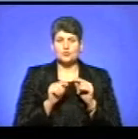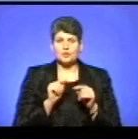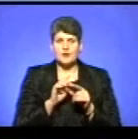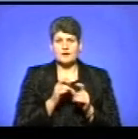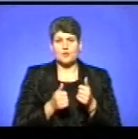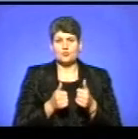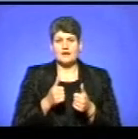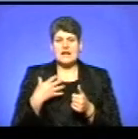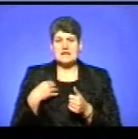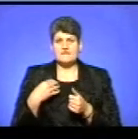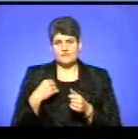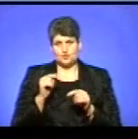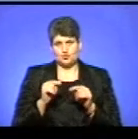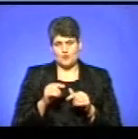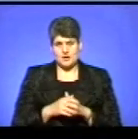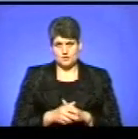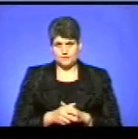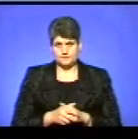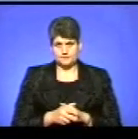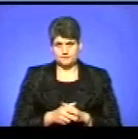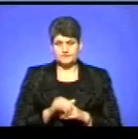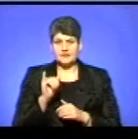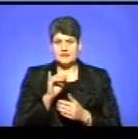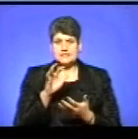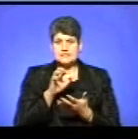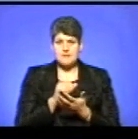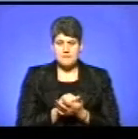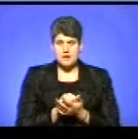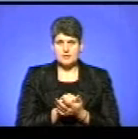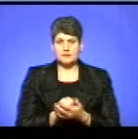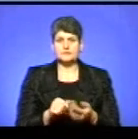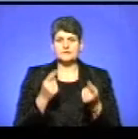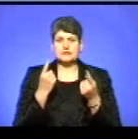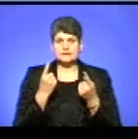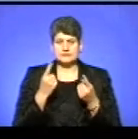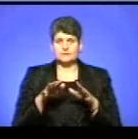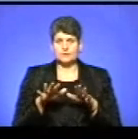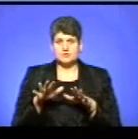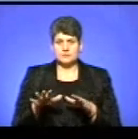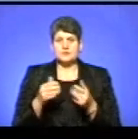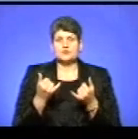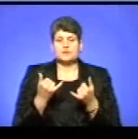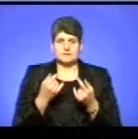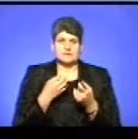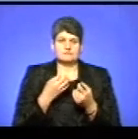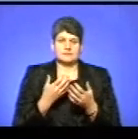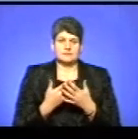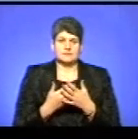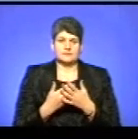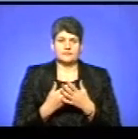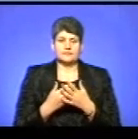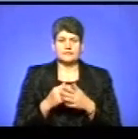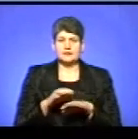Львівською друкарнею. І займала такі досить вагомі позиції, як би ми сьогодні сказали, на ринку